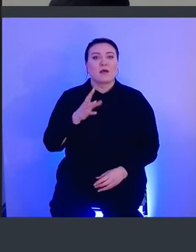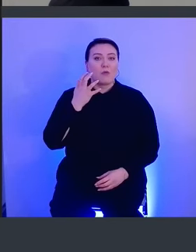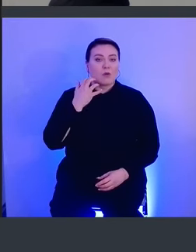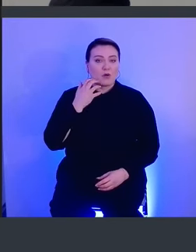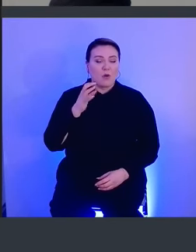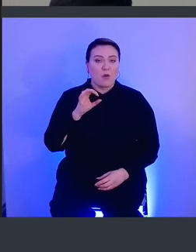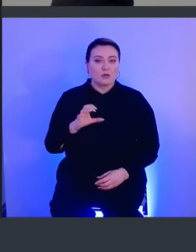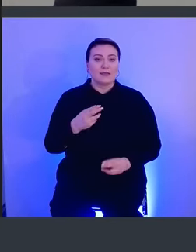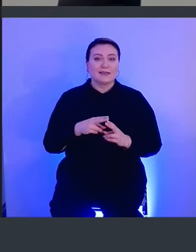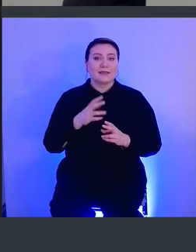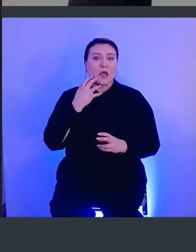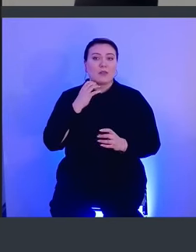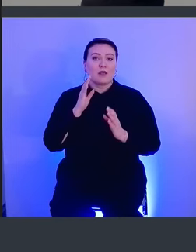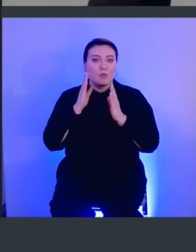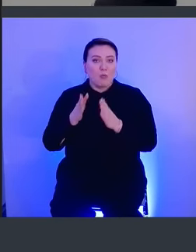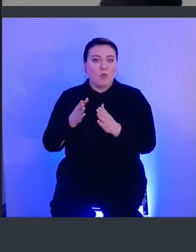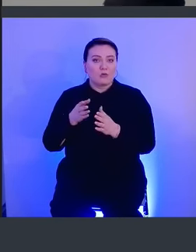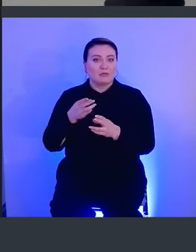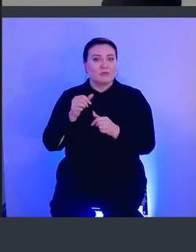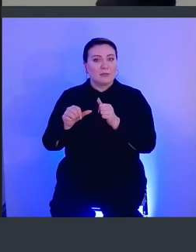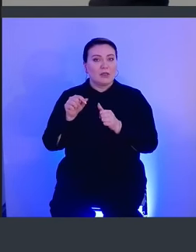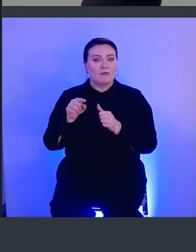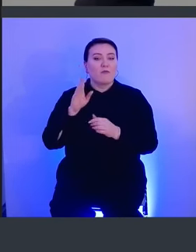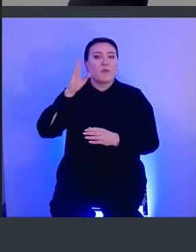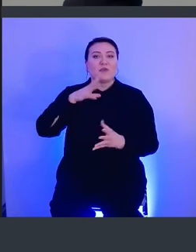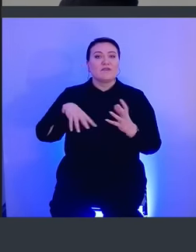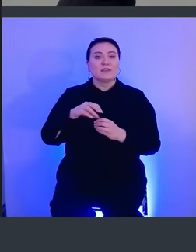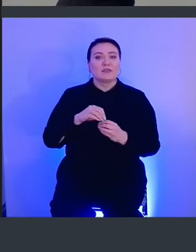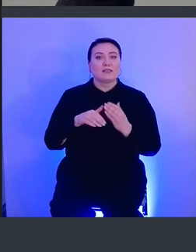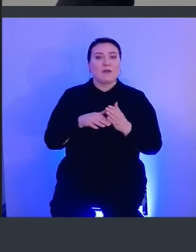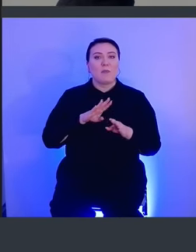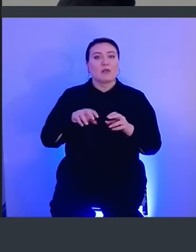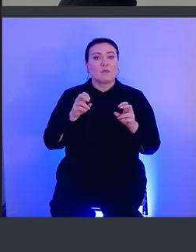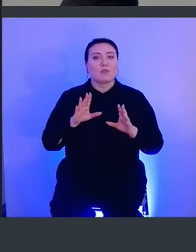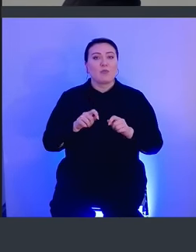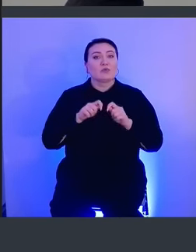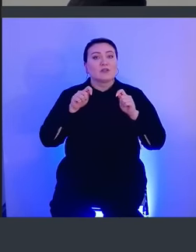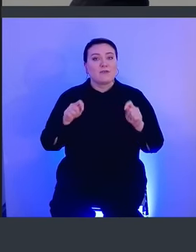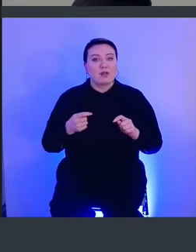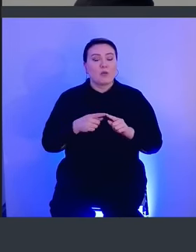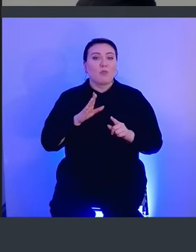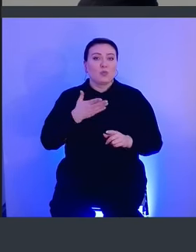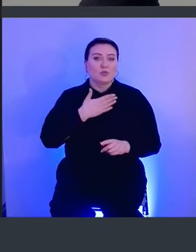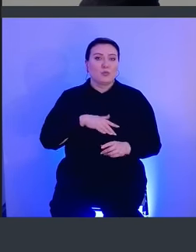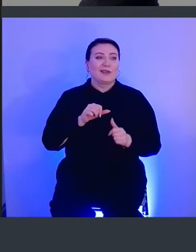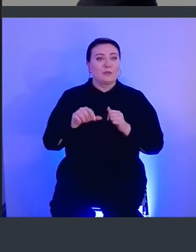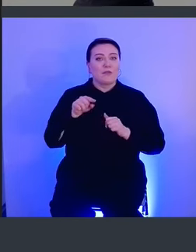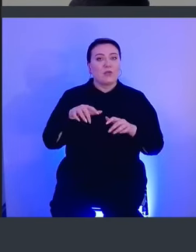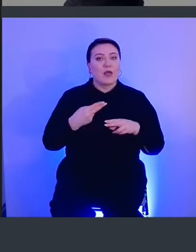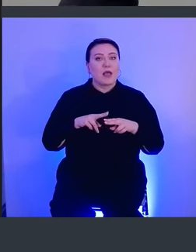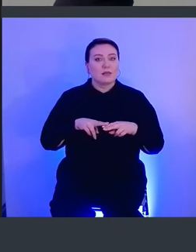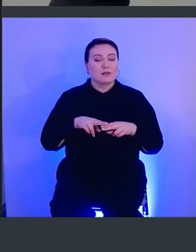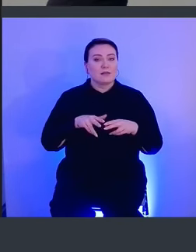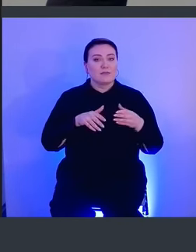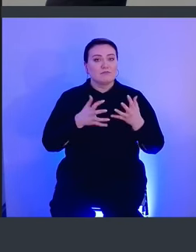и Apple делает упор именно на него. В будущем все средства по безопасности, которые будут создаваться, они будут использовать именно этот механизм.